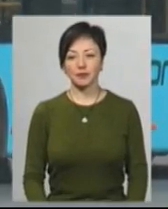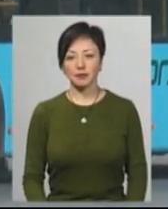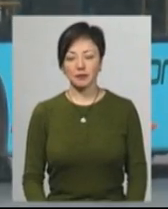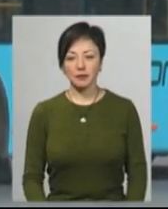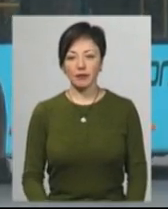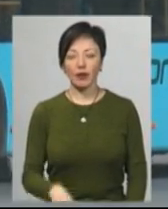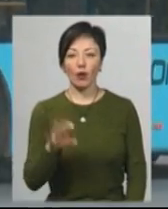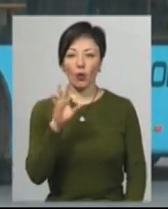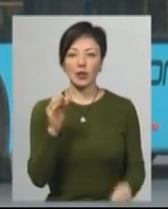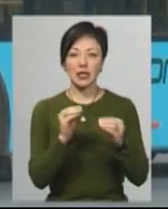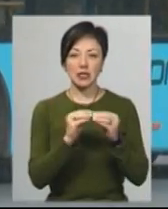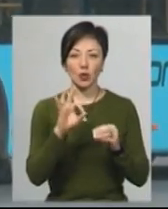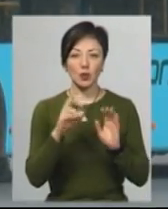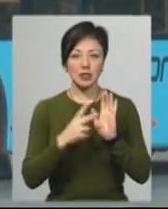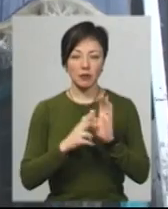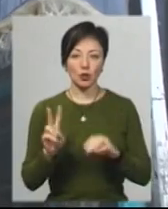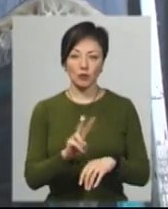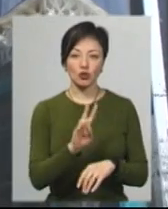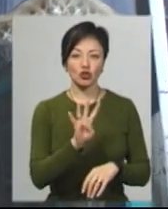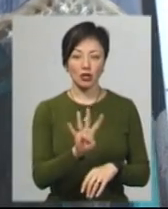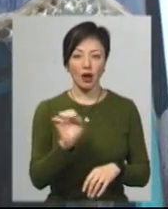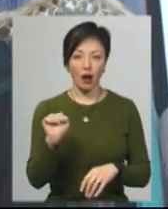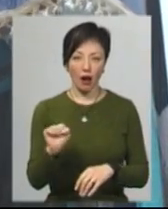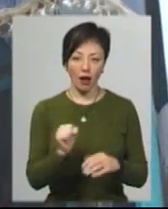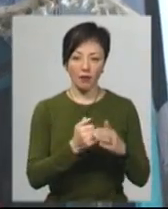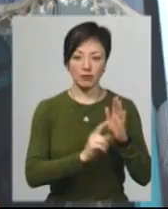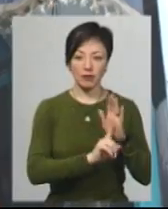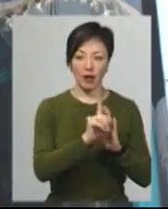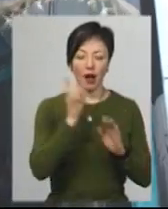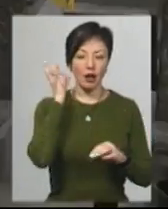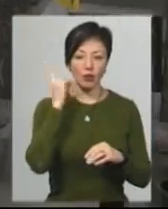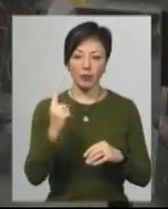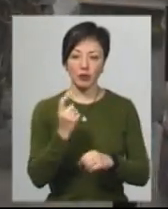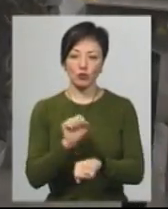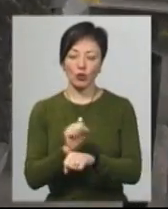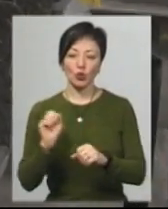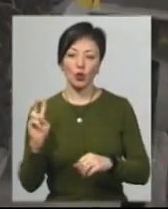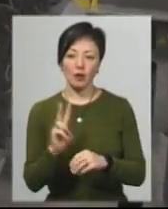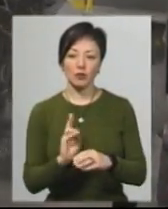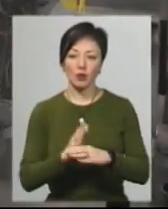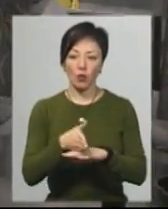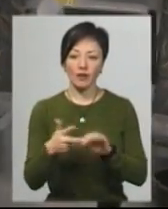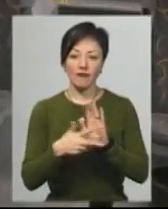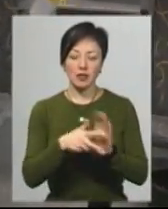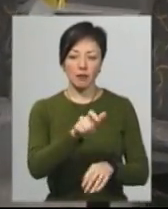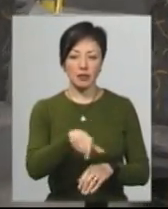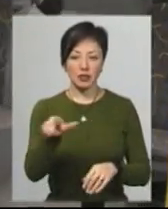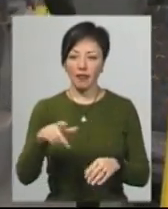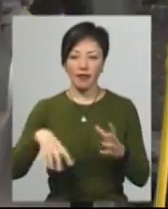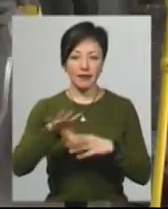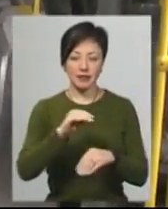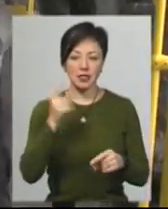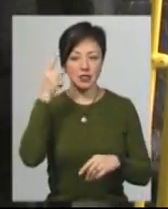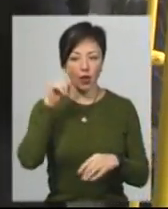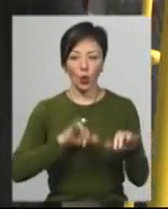О 10.07 тролейбус 4А виїжджає від Катіону. На першій зупинці до тролейбусу заходить вісім пасажирів. Не усі з